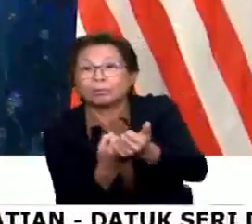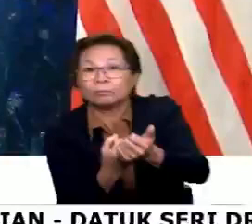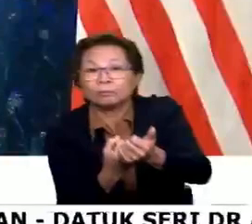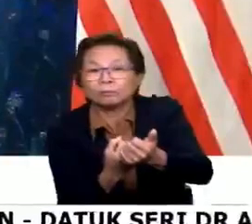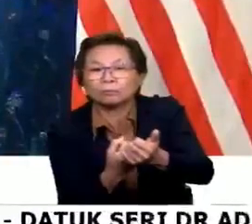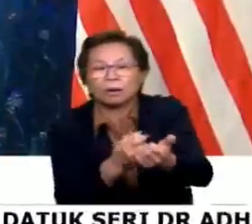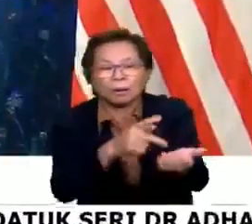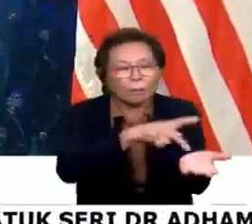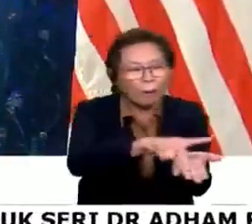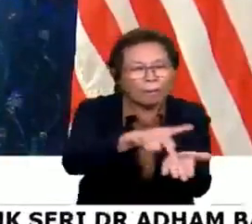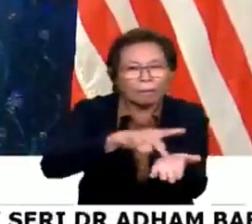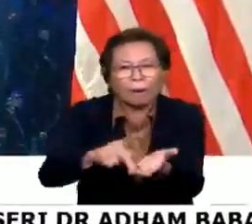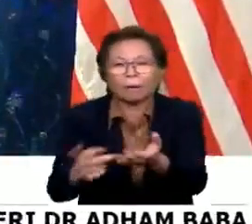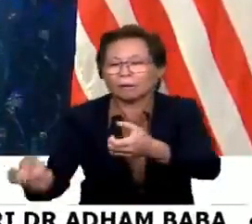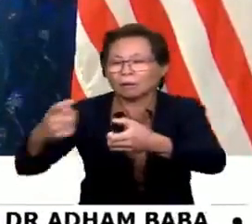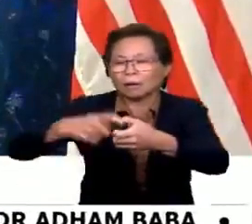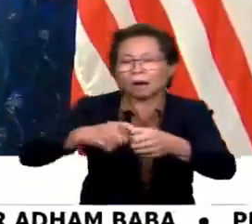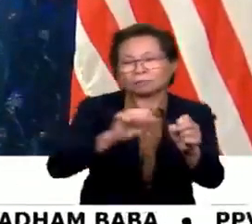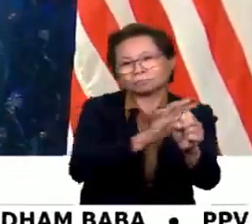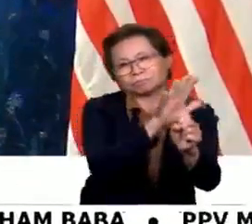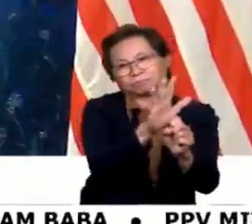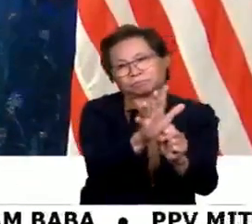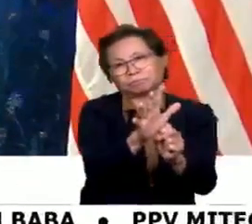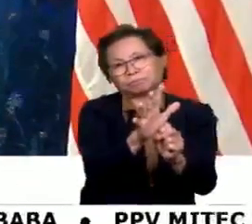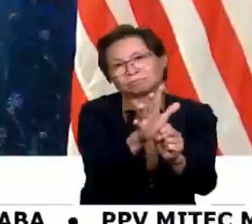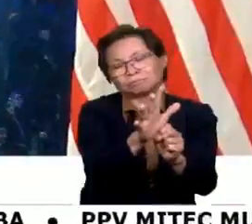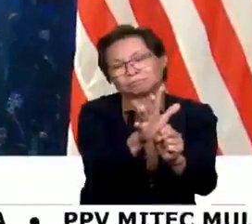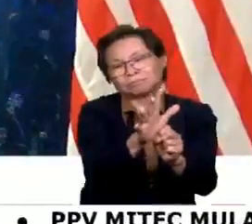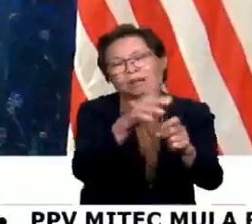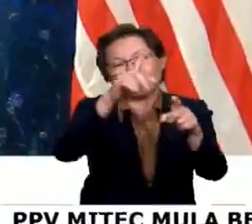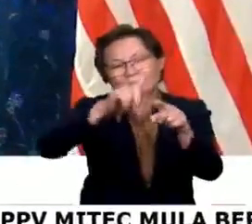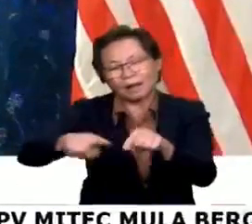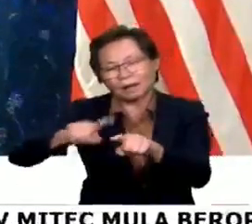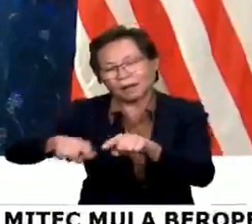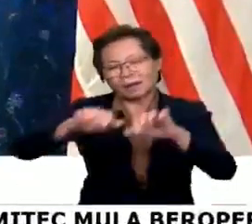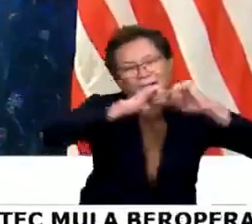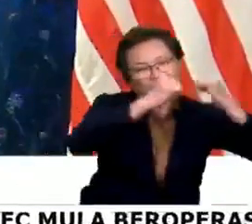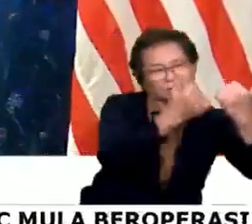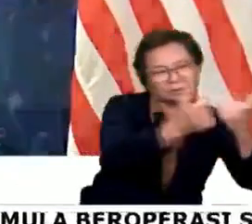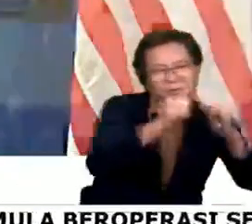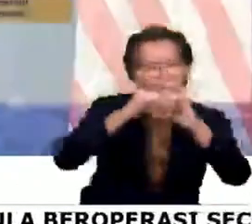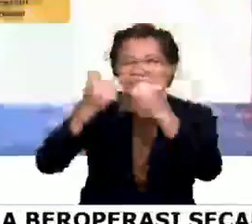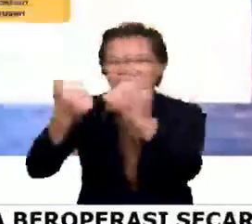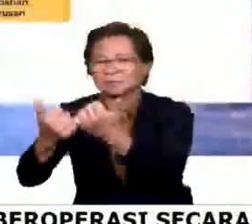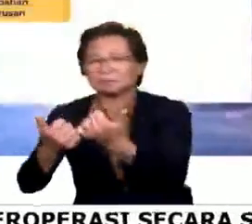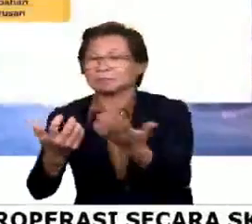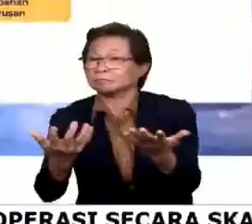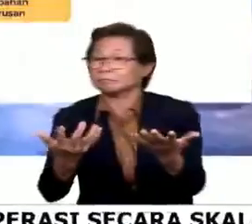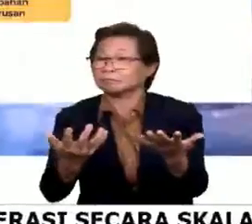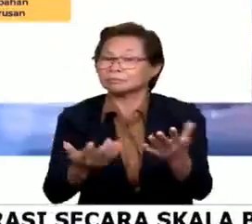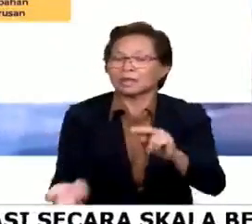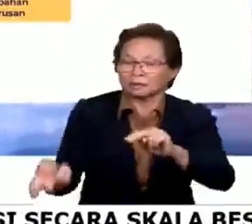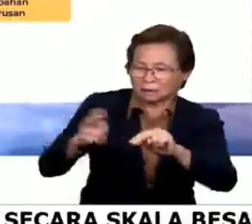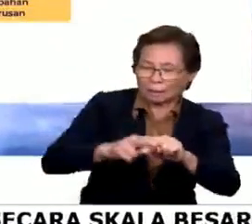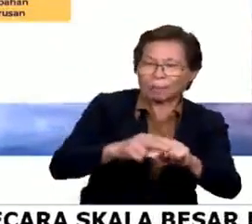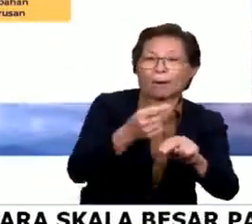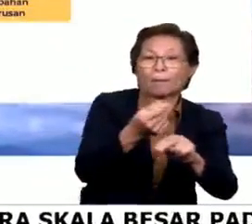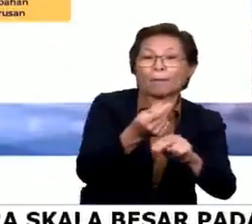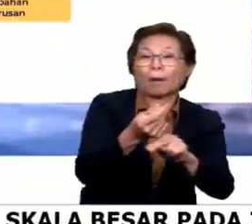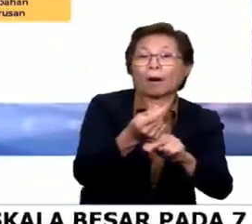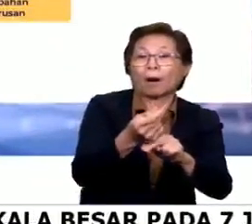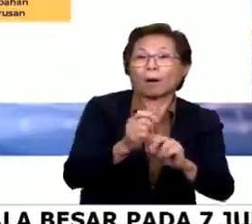perbelanjaan berkaitan COVID-19 pelbagai agensi antaranya pertambahan kos